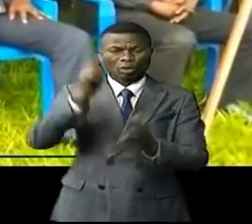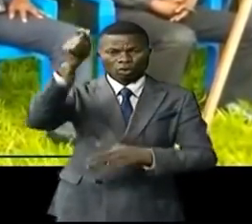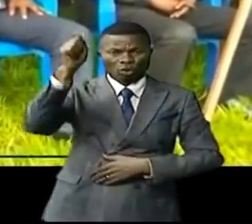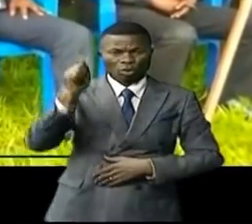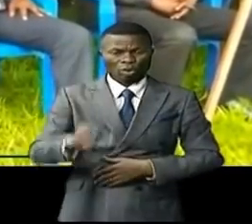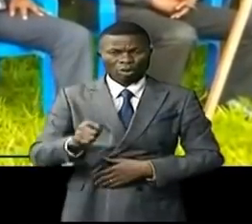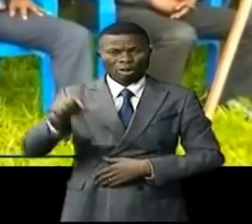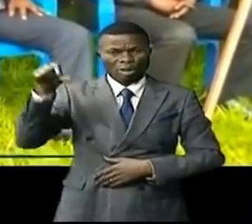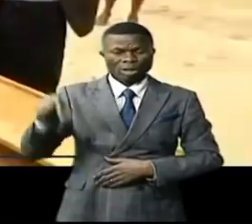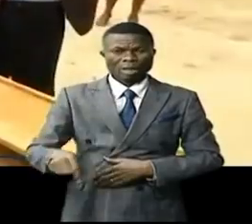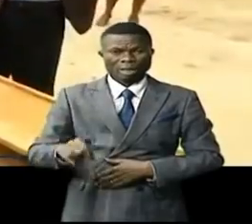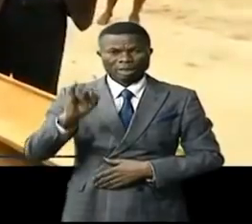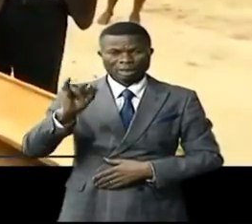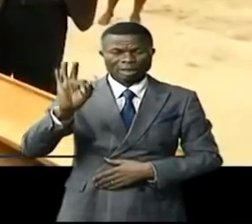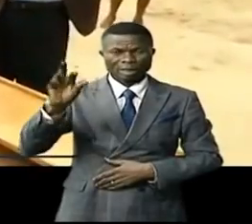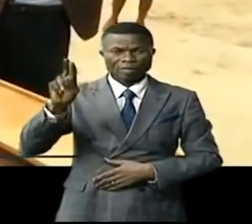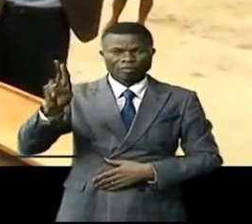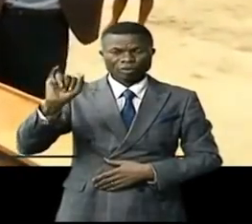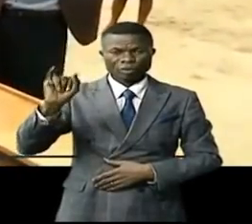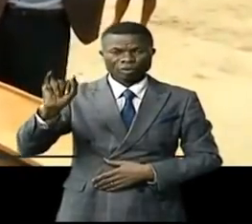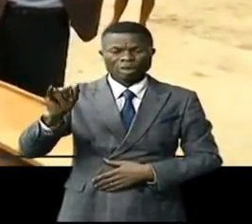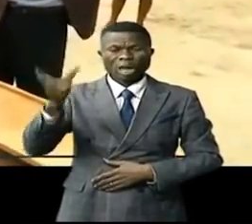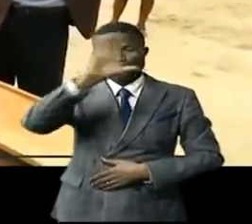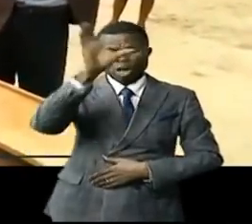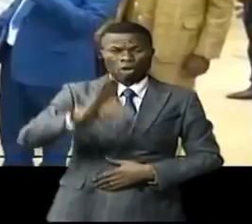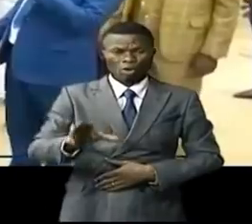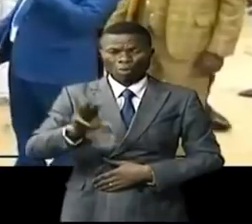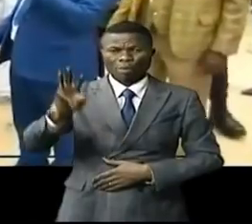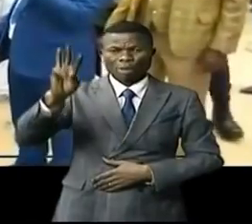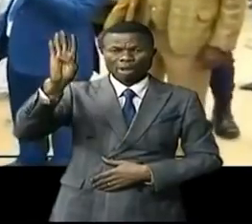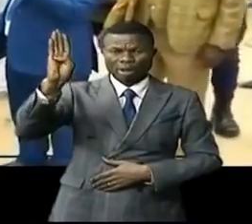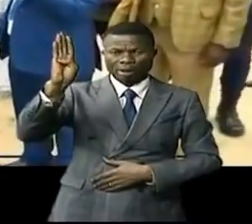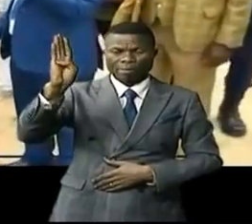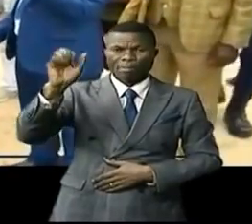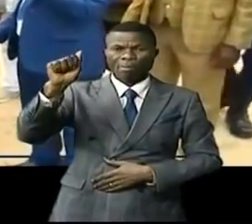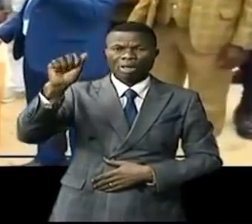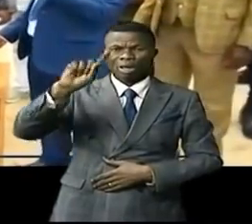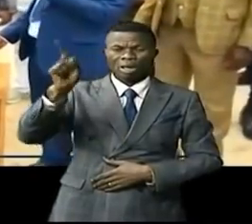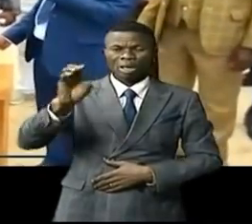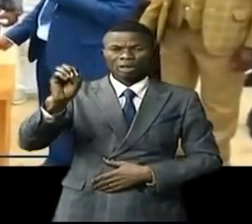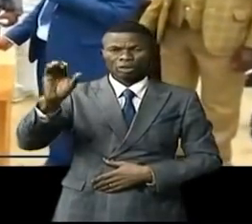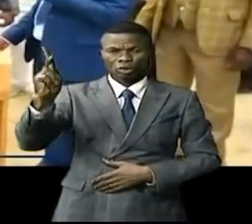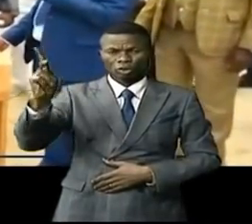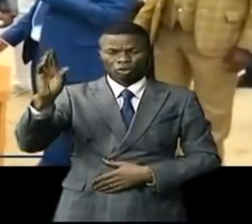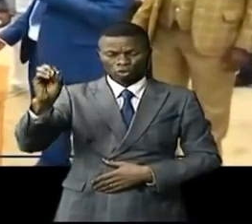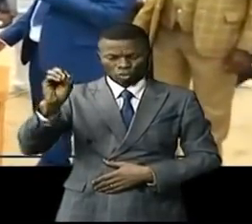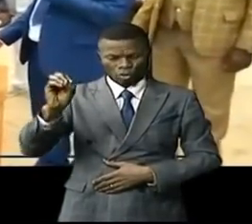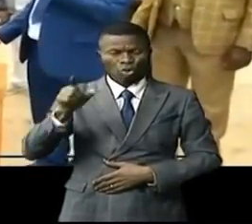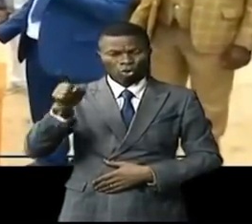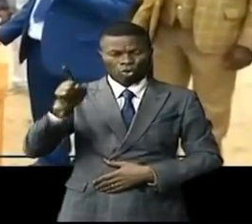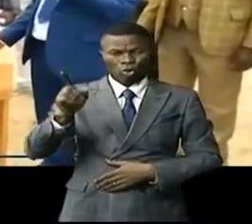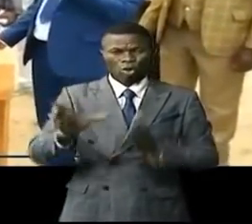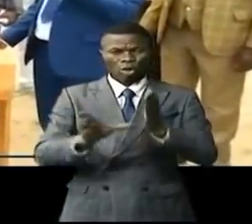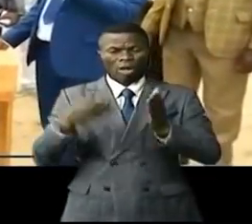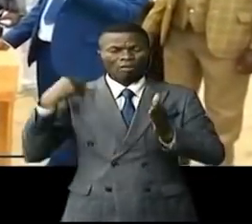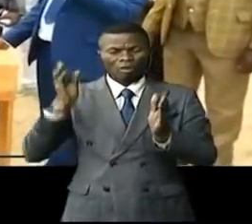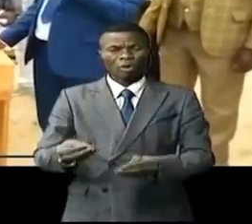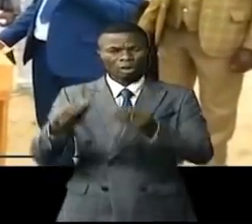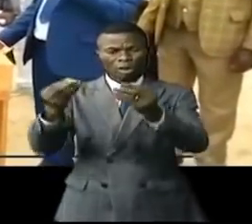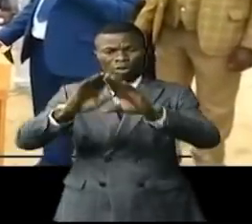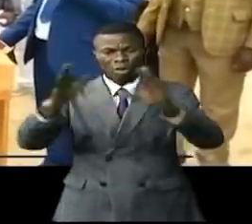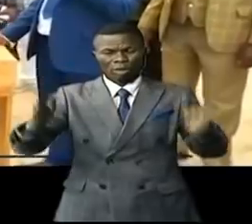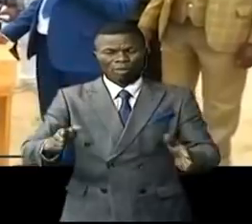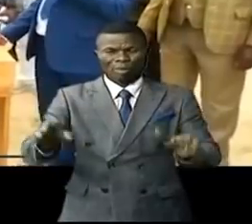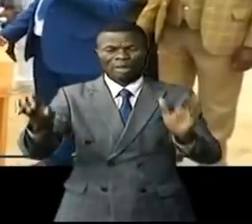située au quartier Ifouri. Nous sommes là, dans la commune de Bassoco. C'est le vice-gouverneur de province, Félicien Kiwai Mouadi, qui a remis ces